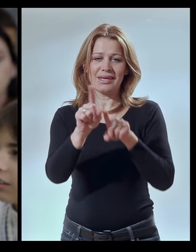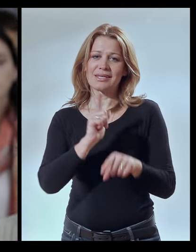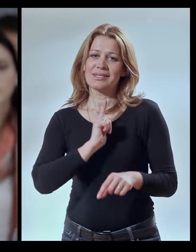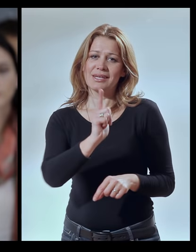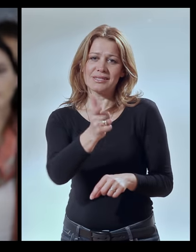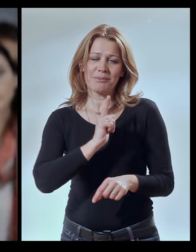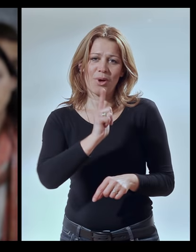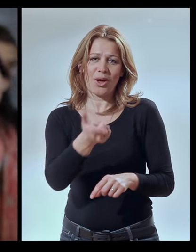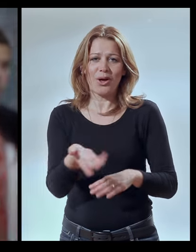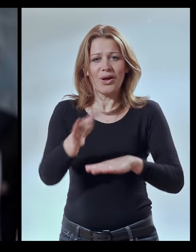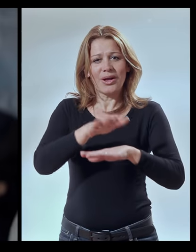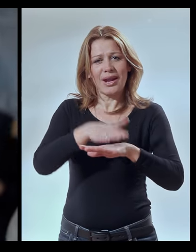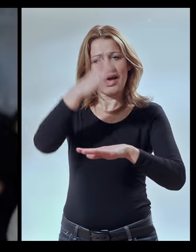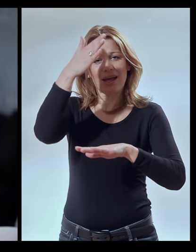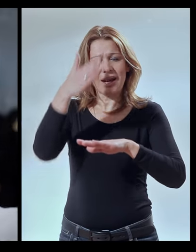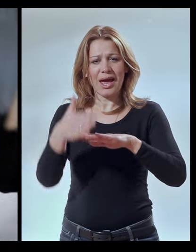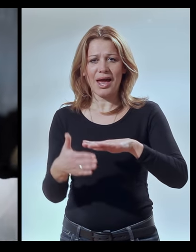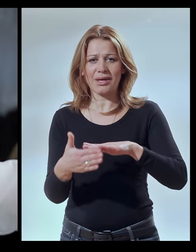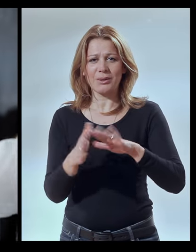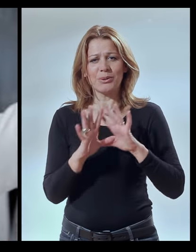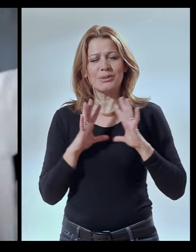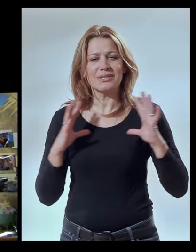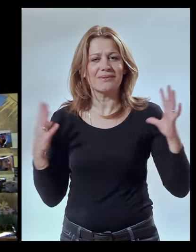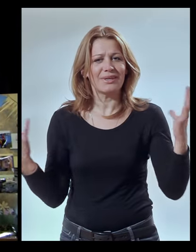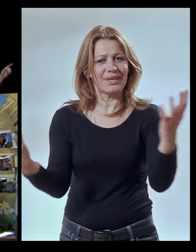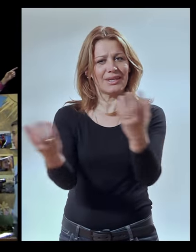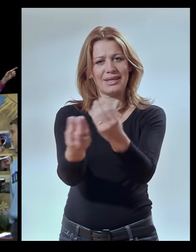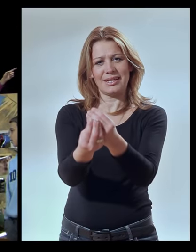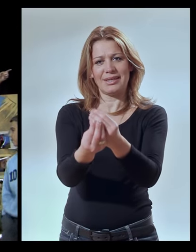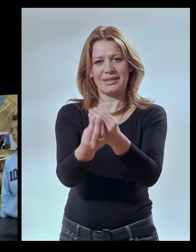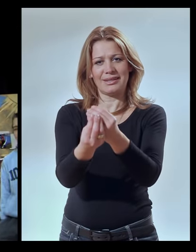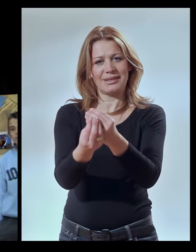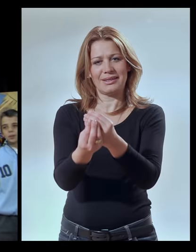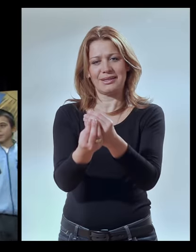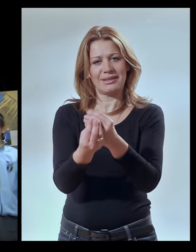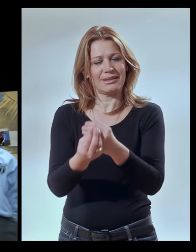isti smo na kraju svi